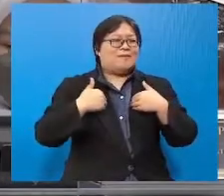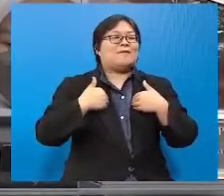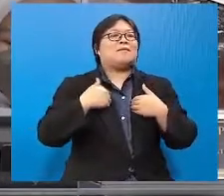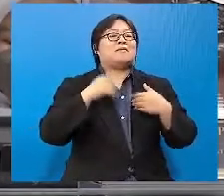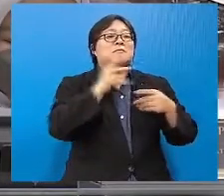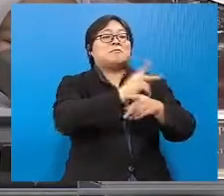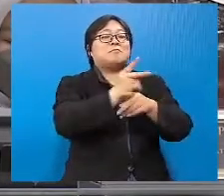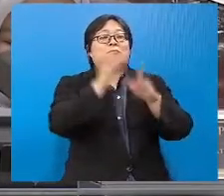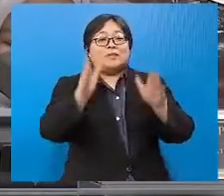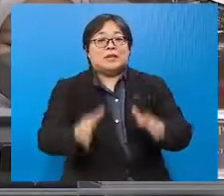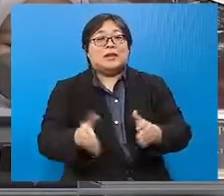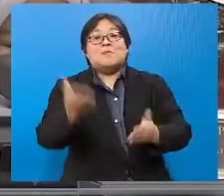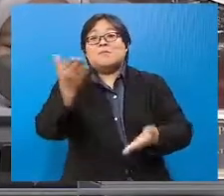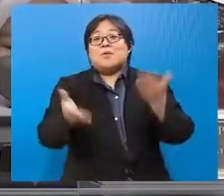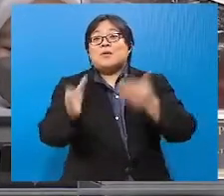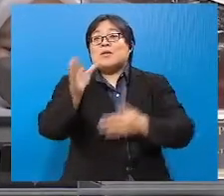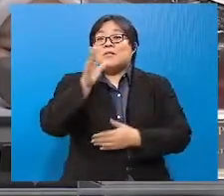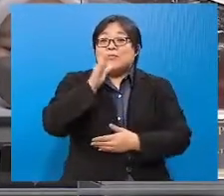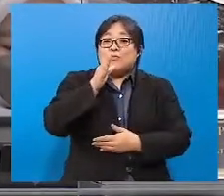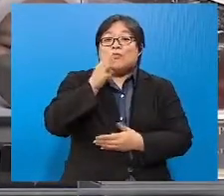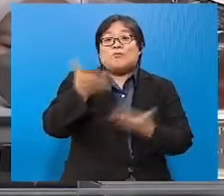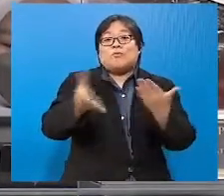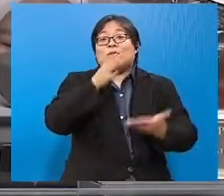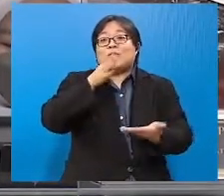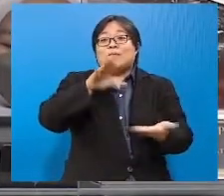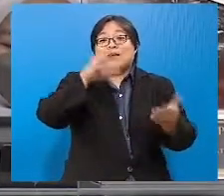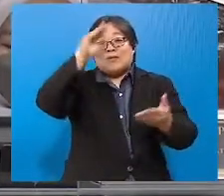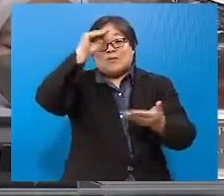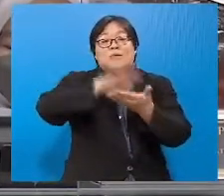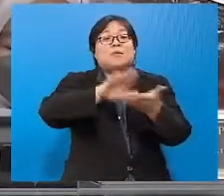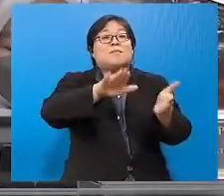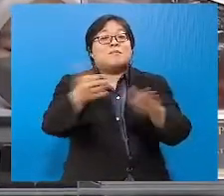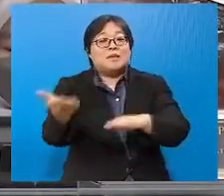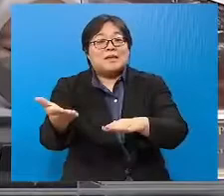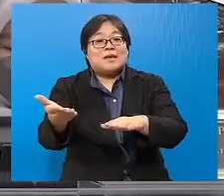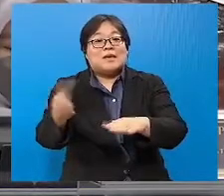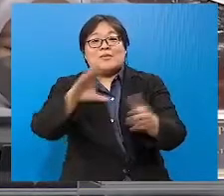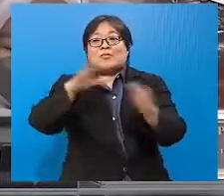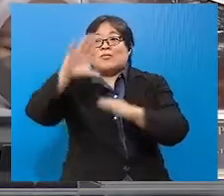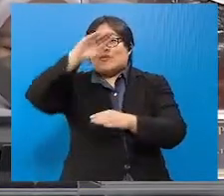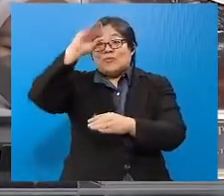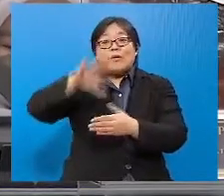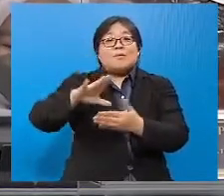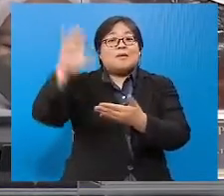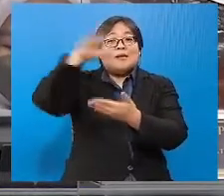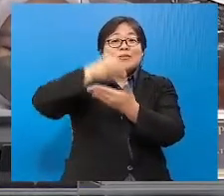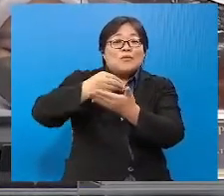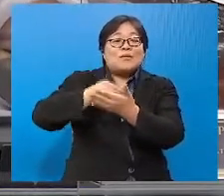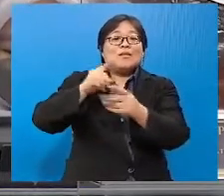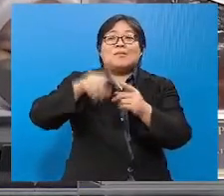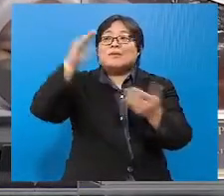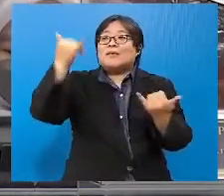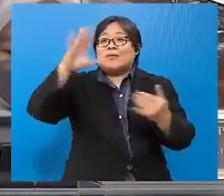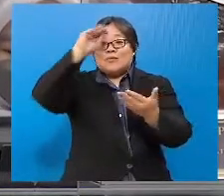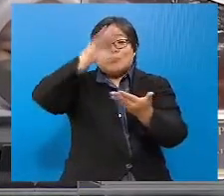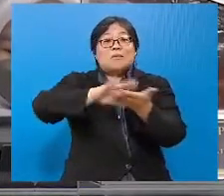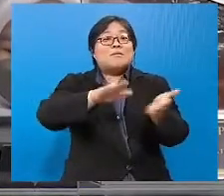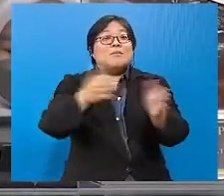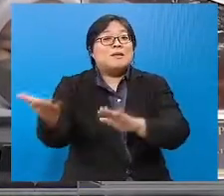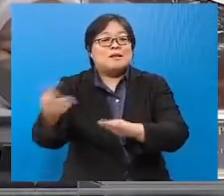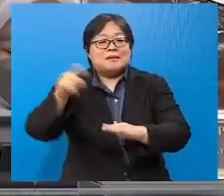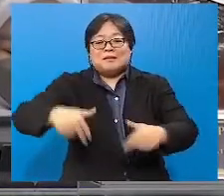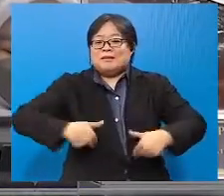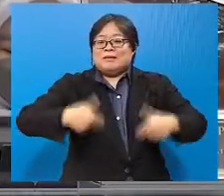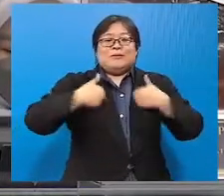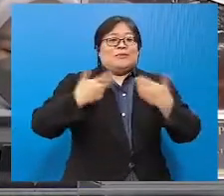penjaga ataupun mungkin ibu yang kehilangan suami yang menjadi punca pendapatan kepada keluarga dan perlu menyara